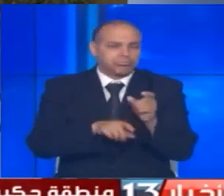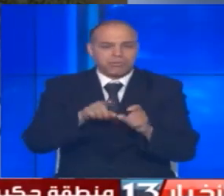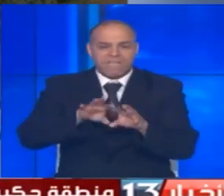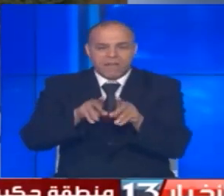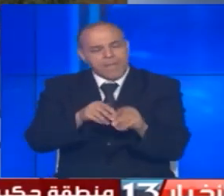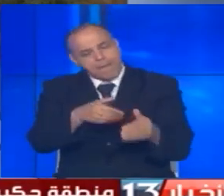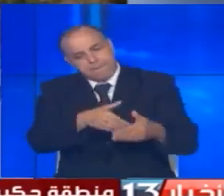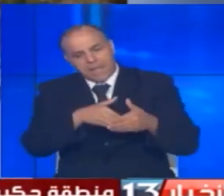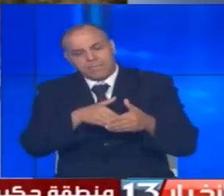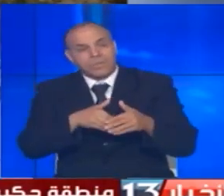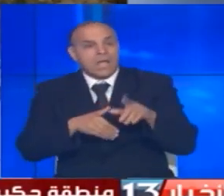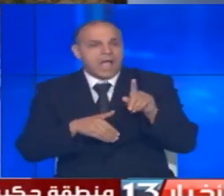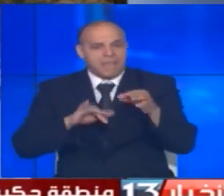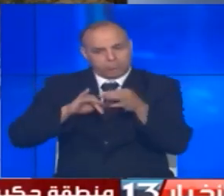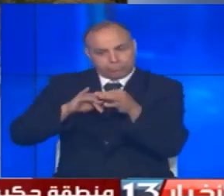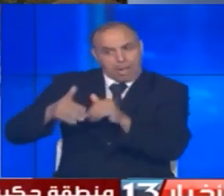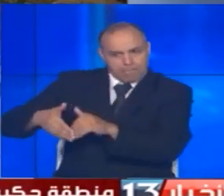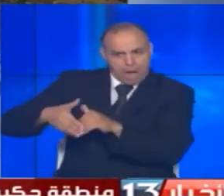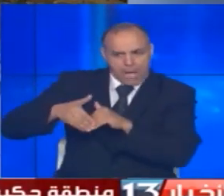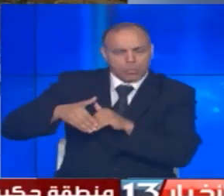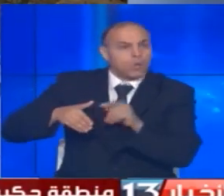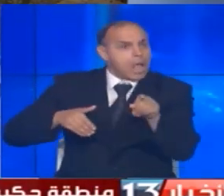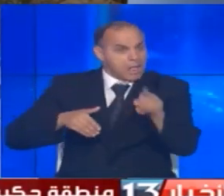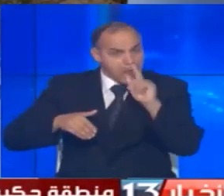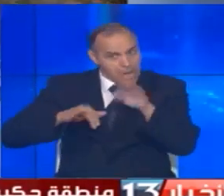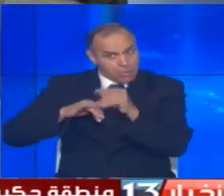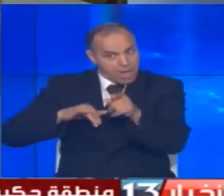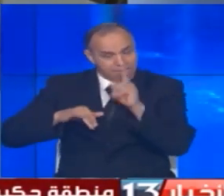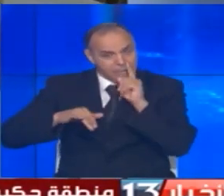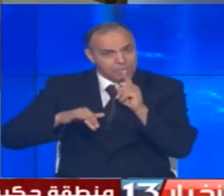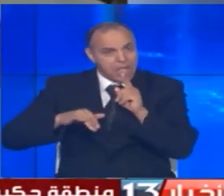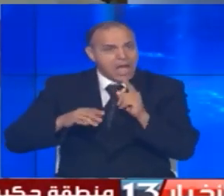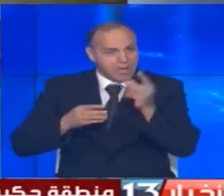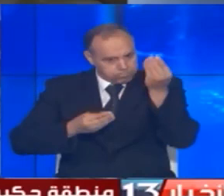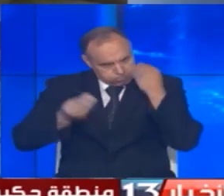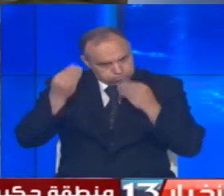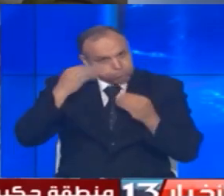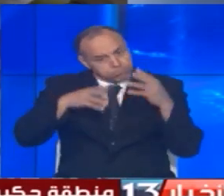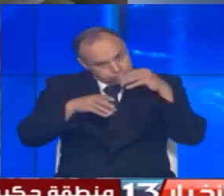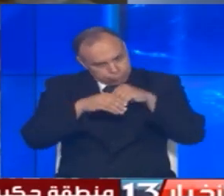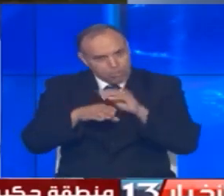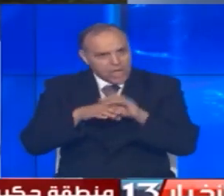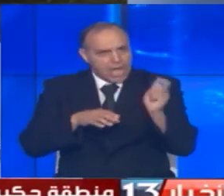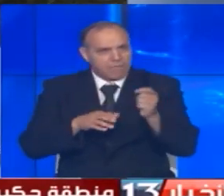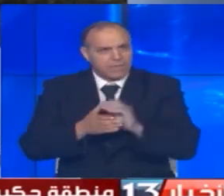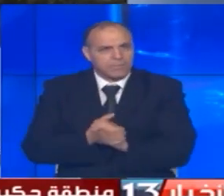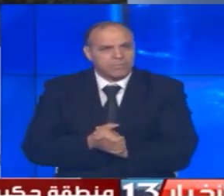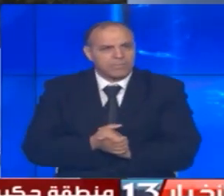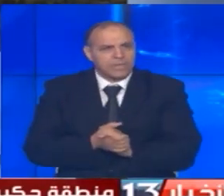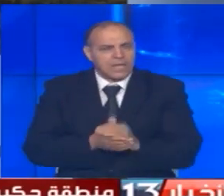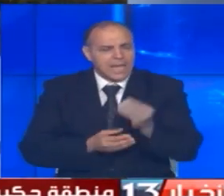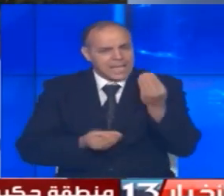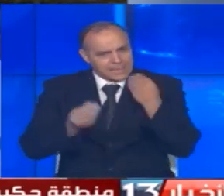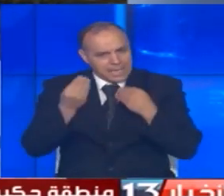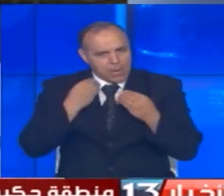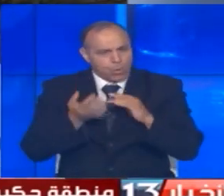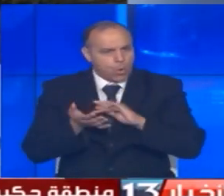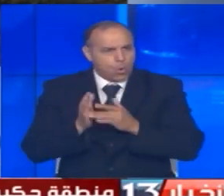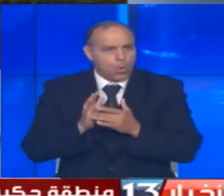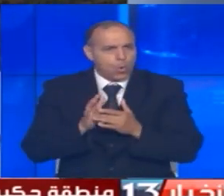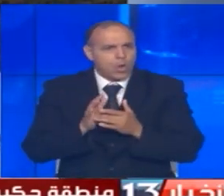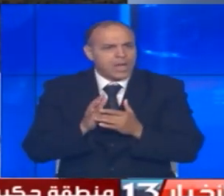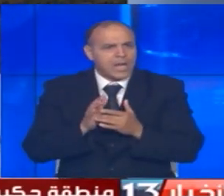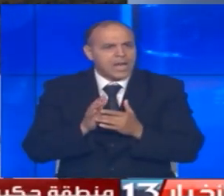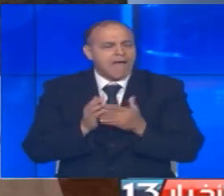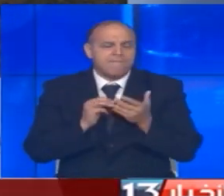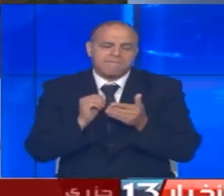الأسرة وخاصة زوجها الذي يعد دائما لها بحكم تكوينه في هذا المجال متكون في كل ما هو حاجة